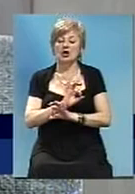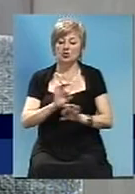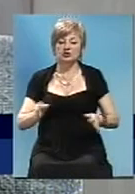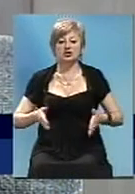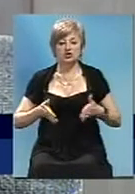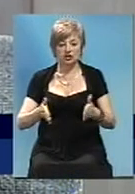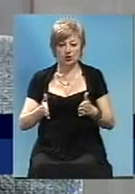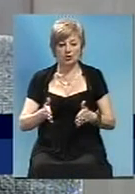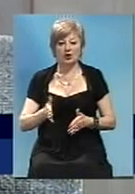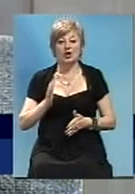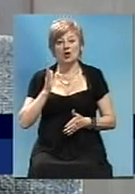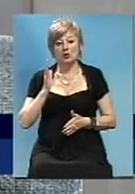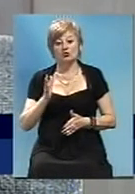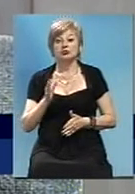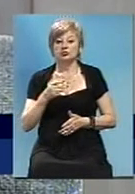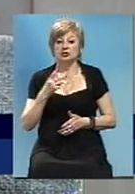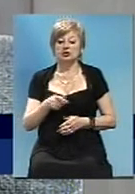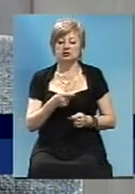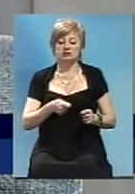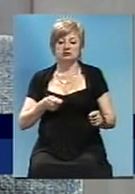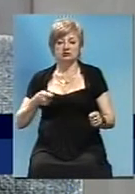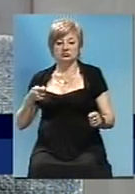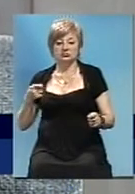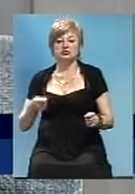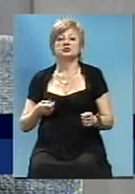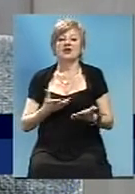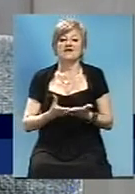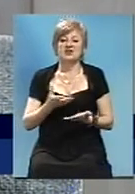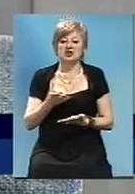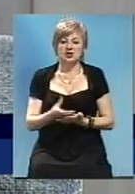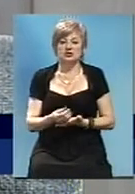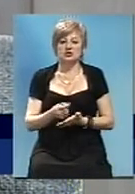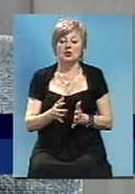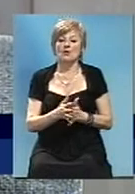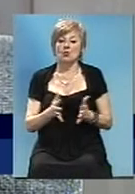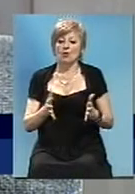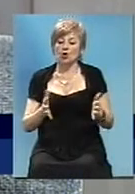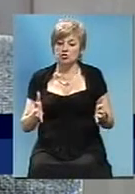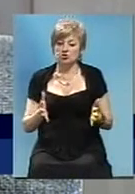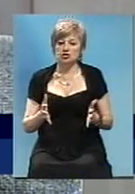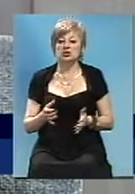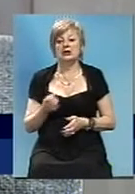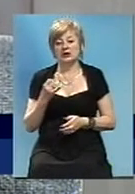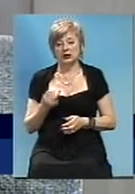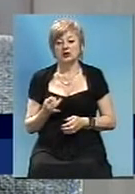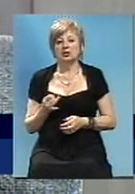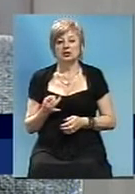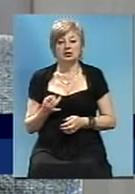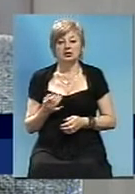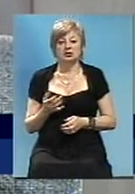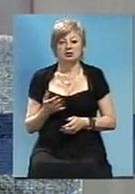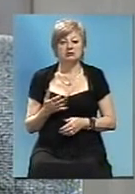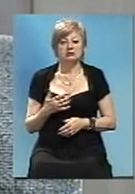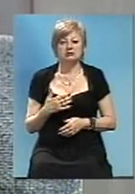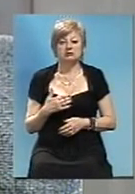Якщо ми будемо заходити в капітальні, ці процедури затягнуться, фінансування буде намного більше і ми не дістігнем